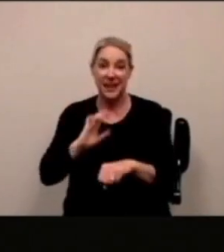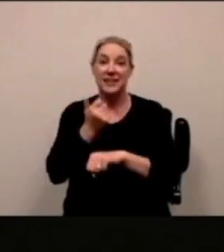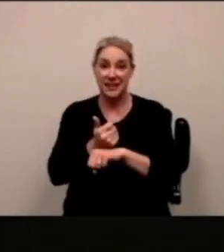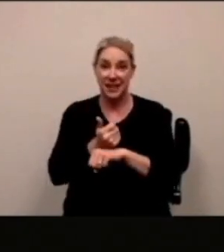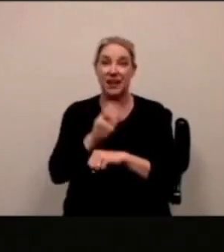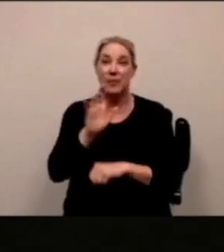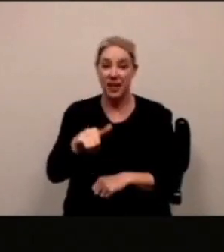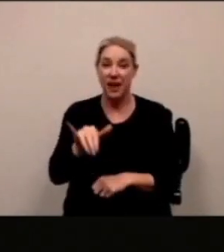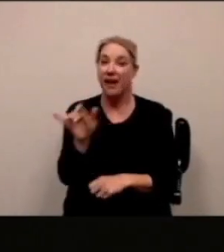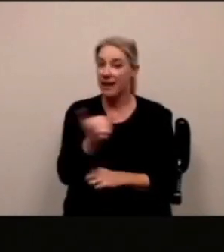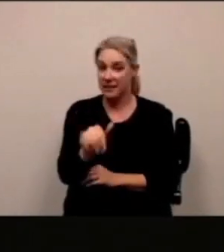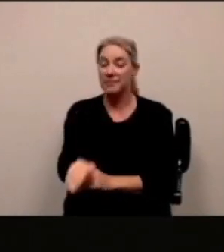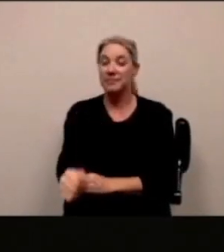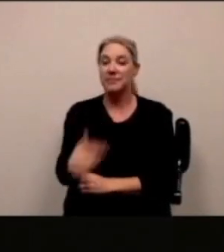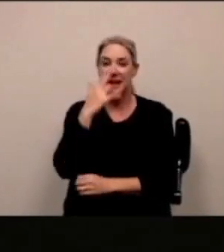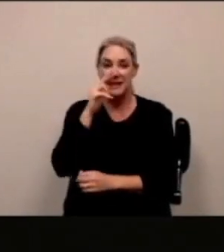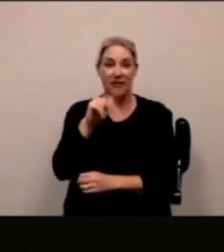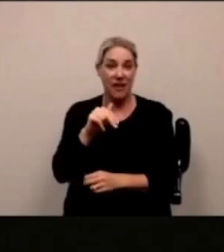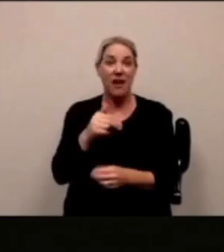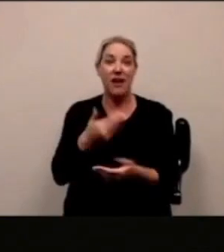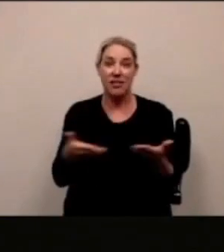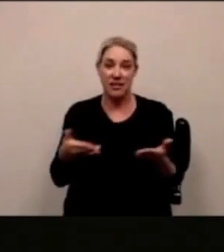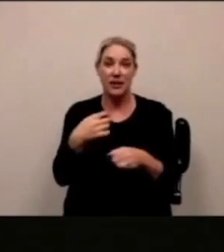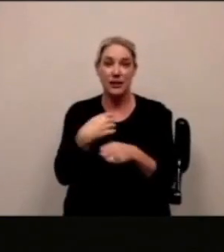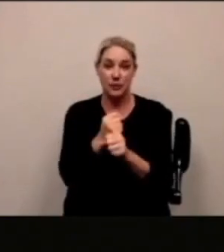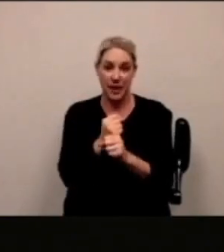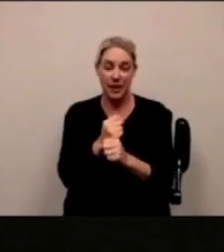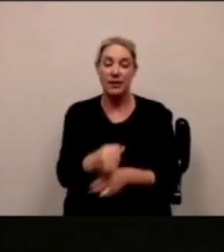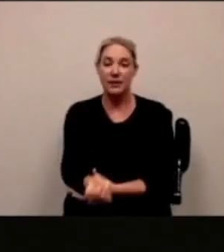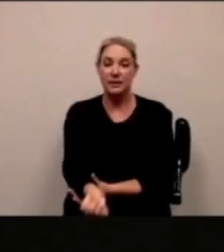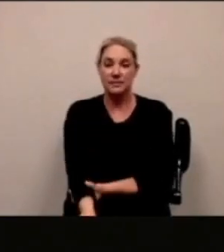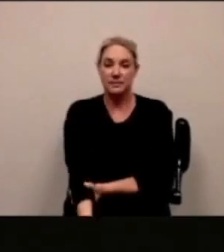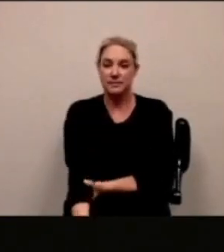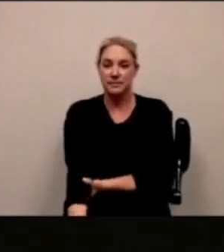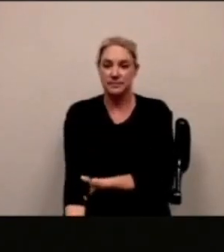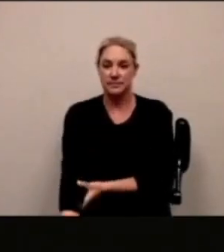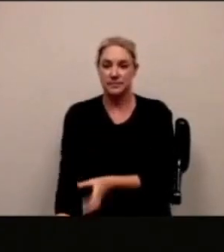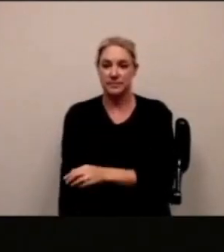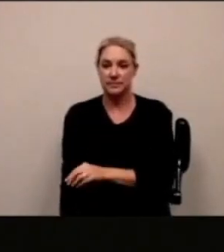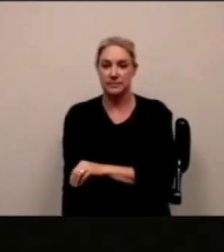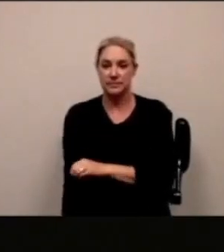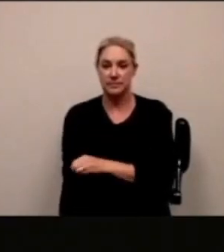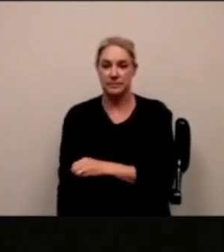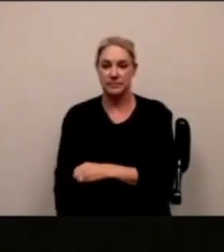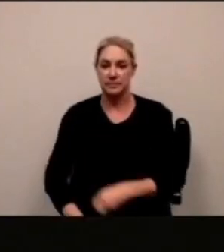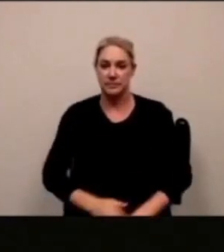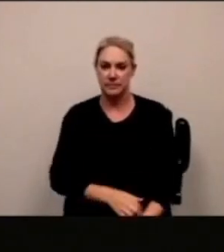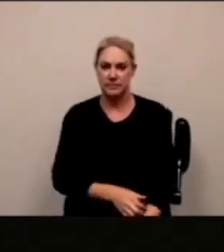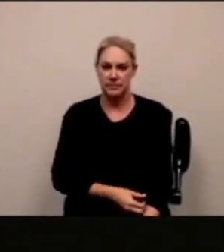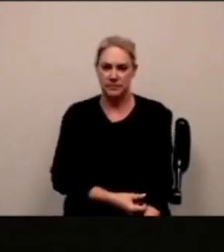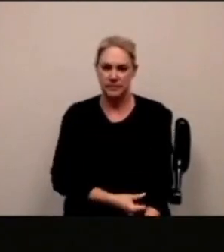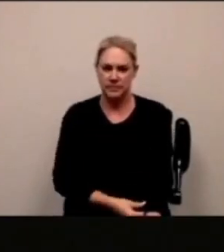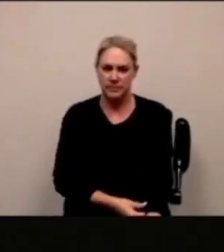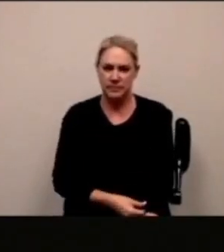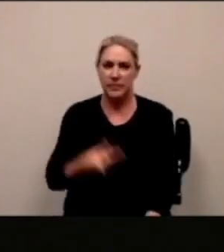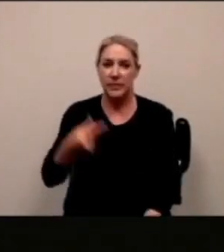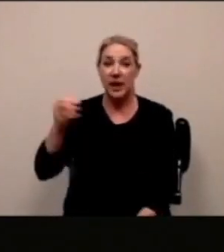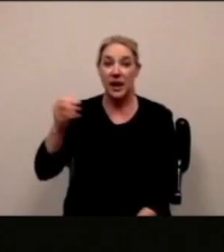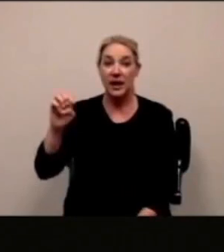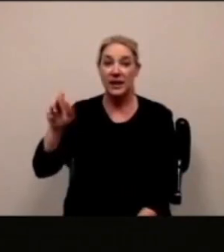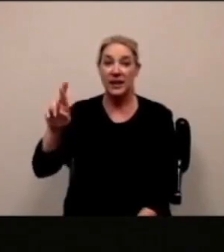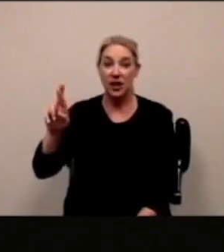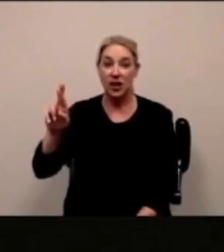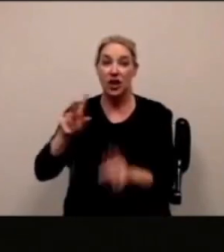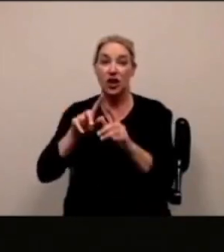e sì fare delle macchine che da una parte sì sì sì sì questo è molto divertente sappiamo